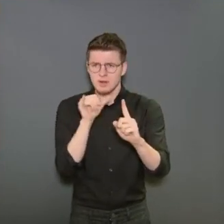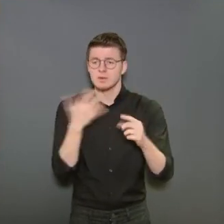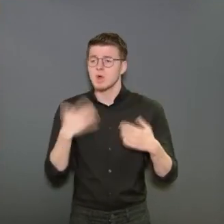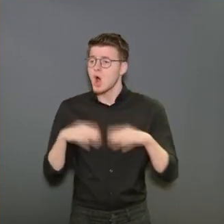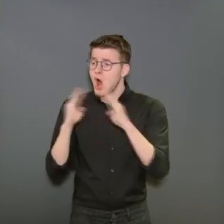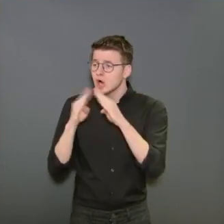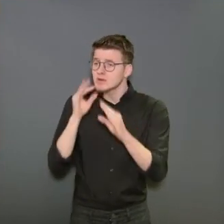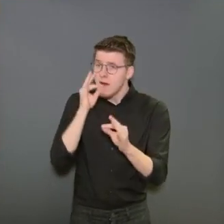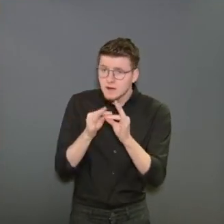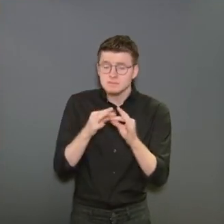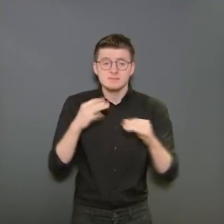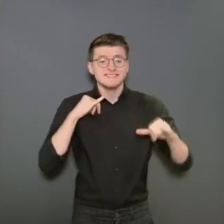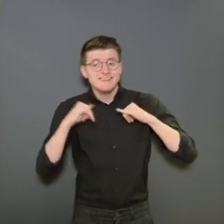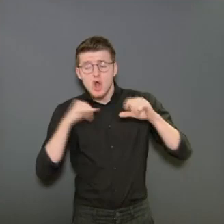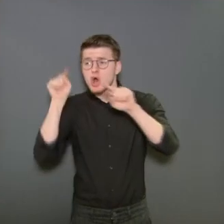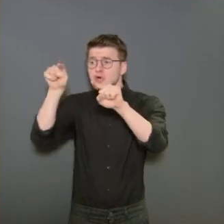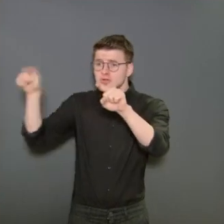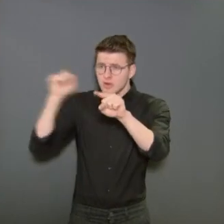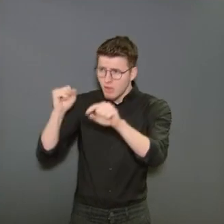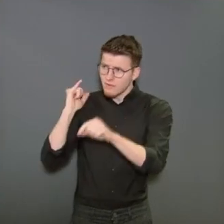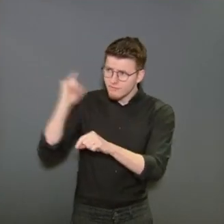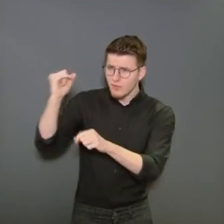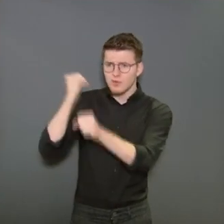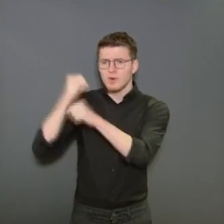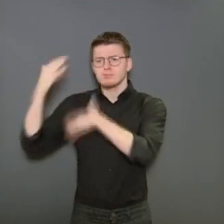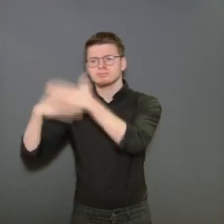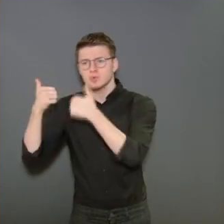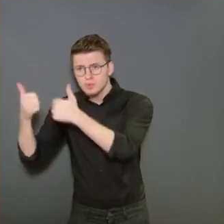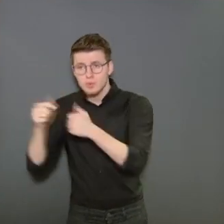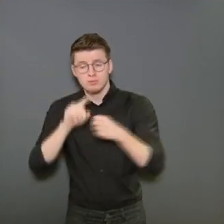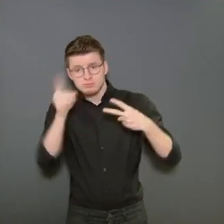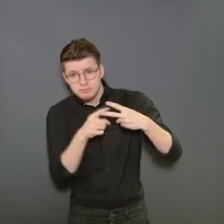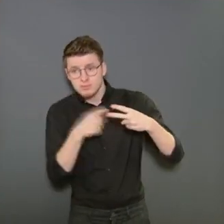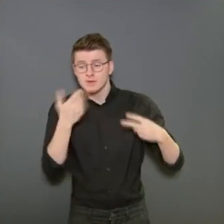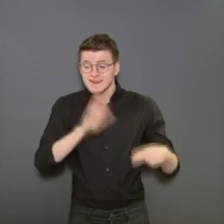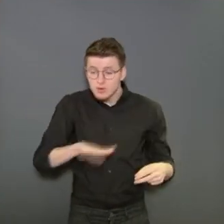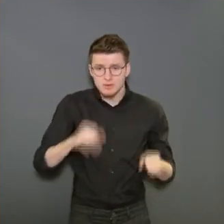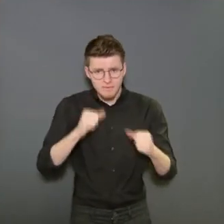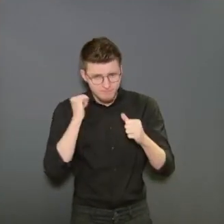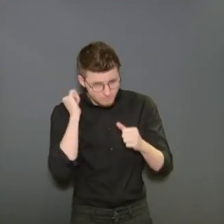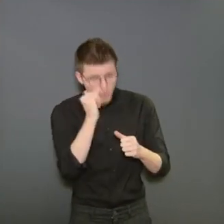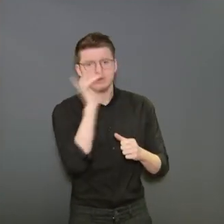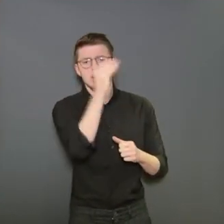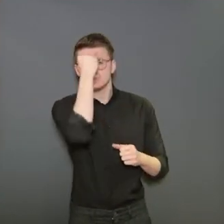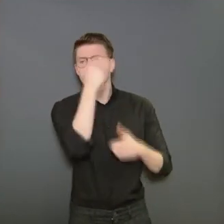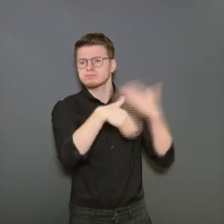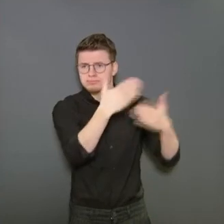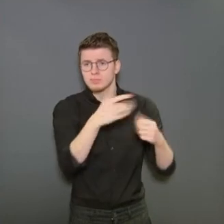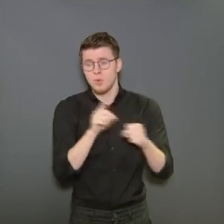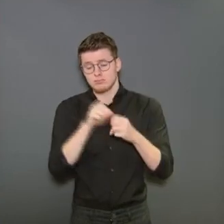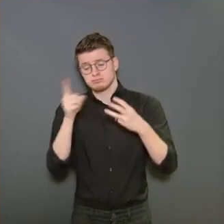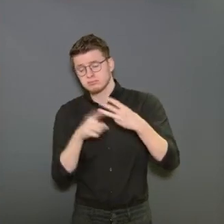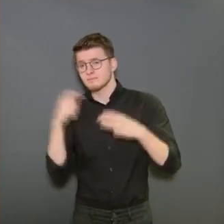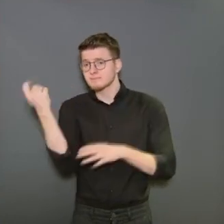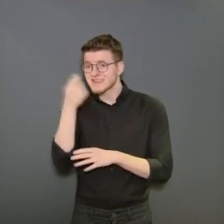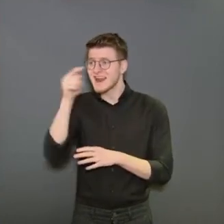à ce que nos généralistes et nos hôpitaux puissent continuer à faire leur travail, que nos enfants puissent continuer à aller à l'école, que nos entreprises